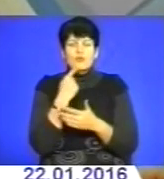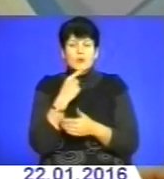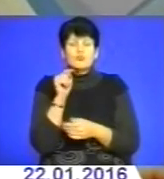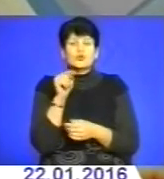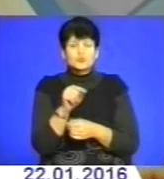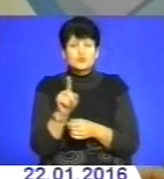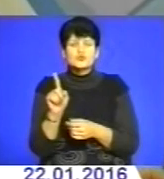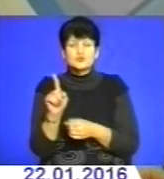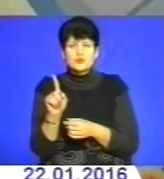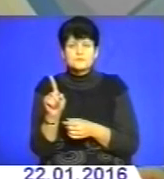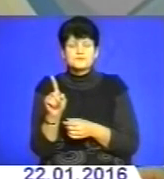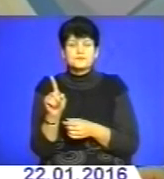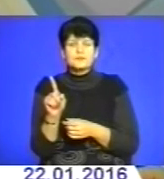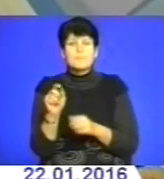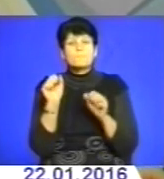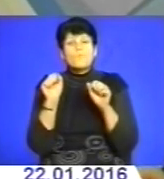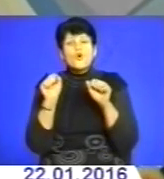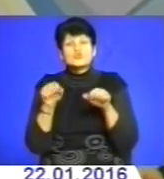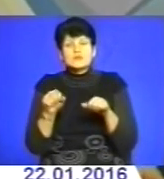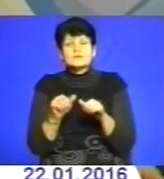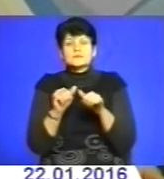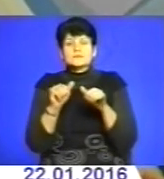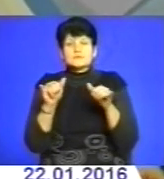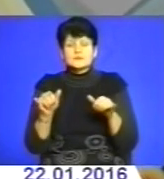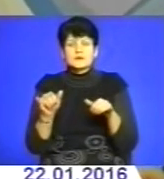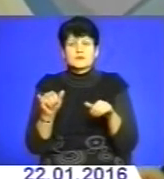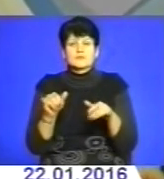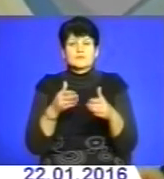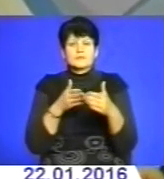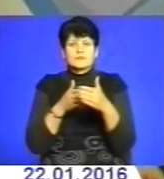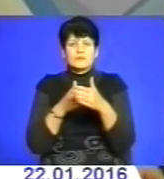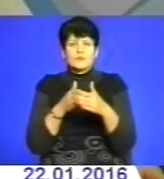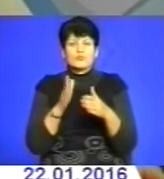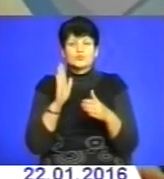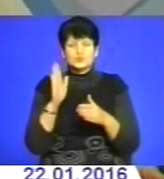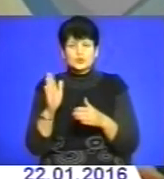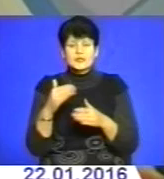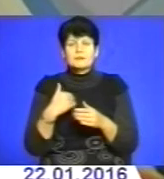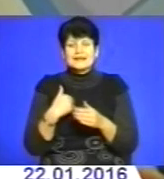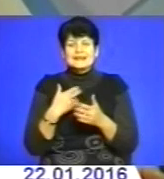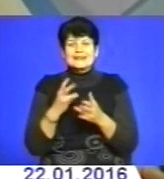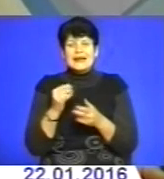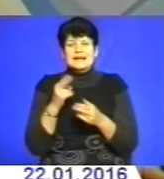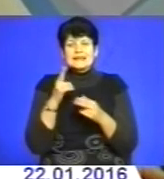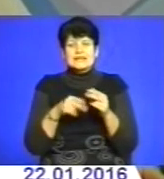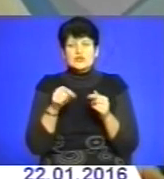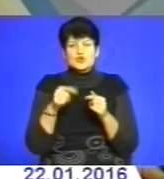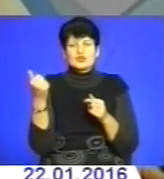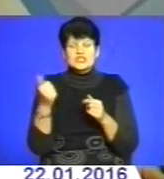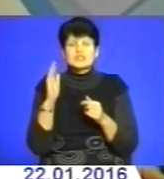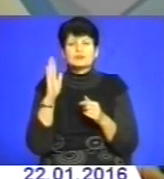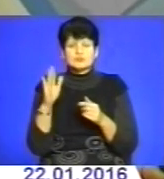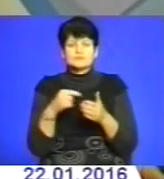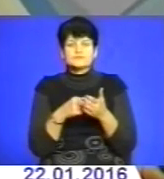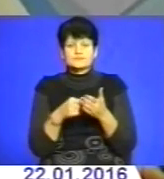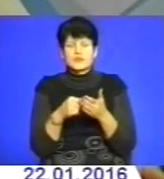те, що, можливо, перевищення епідемічних порогів буде. І, мабуть, ми на кінець цього тижня також будемо відмічати, що